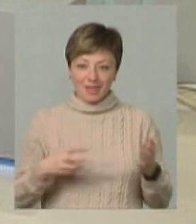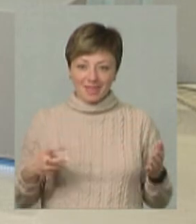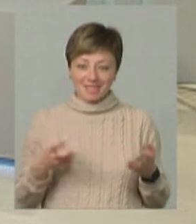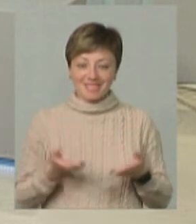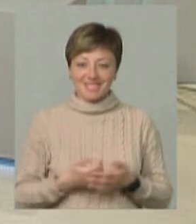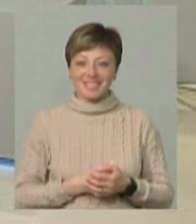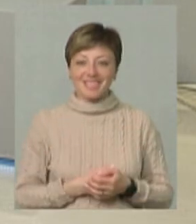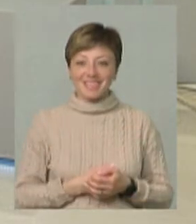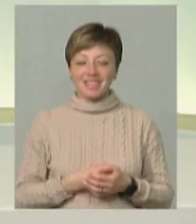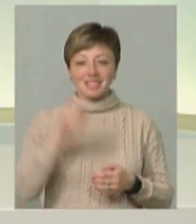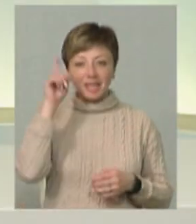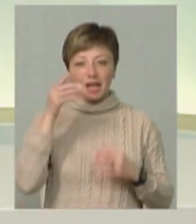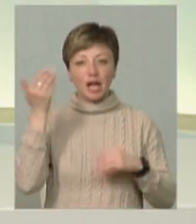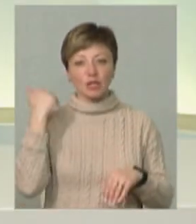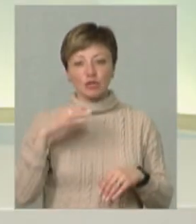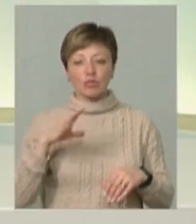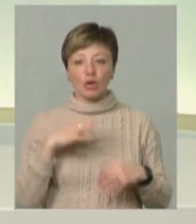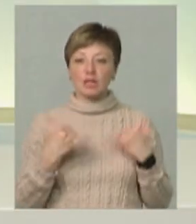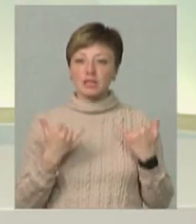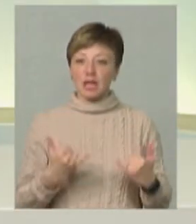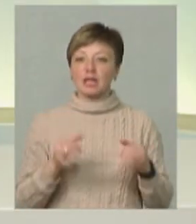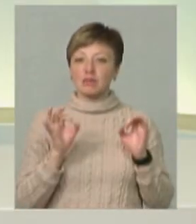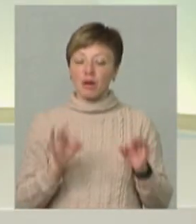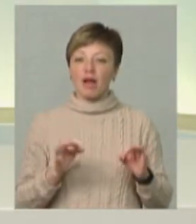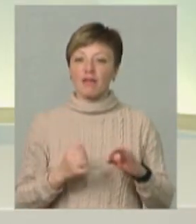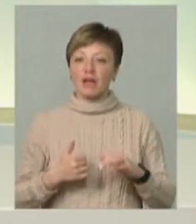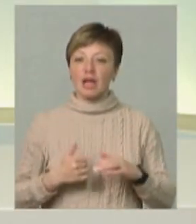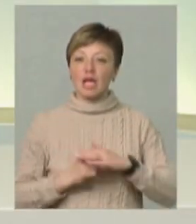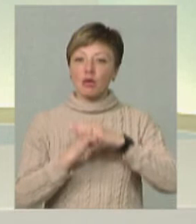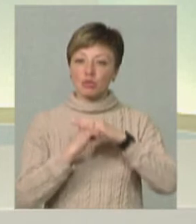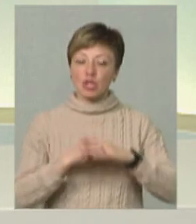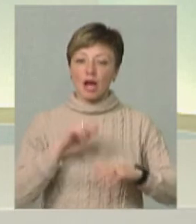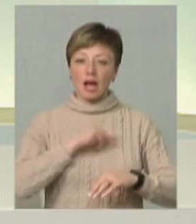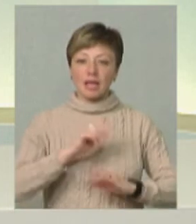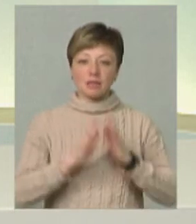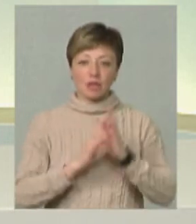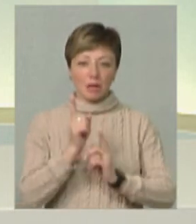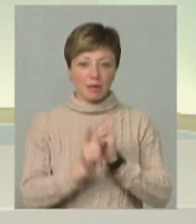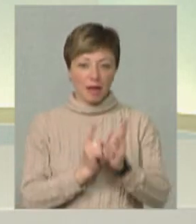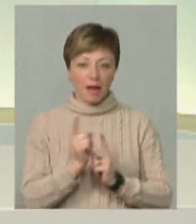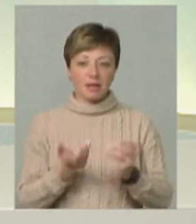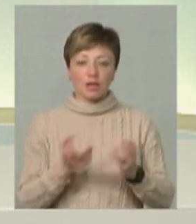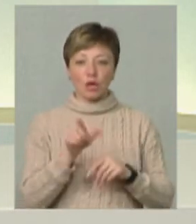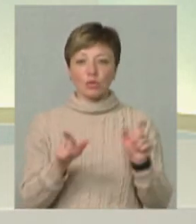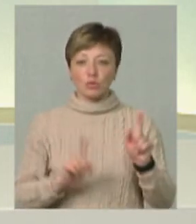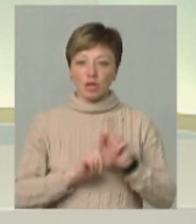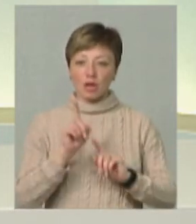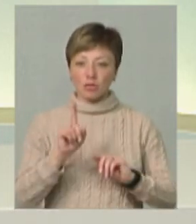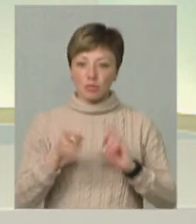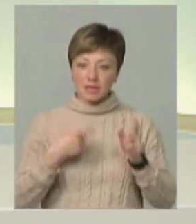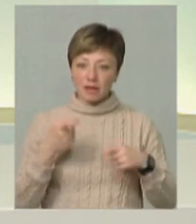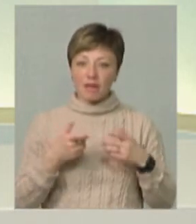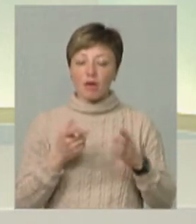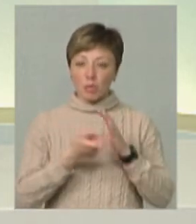потреби. Бо, знаєте, раніше ж було, зараз справді імідж лісівника абсолютно міняється, люди починають пізнавати.